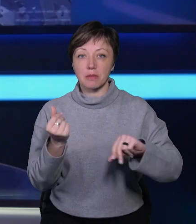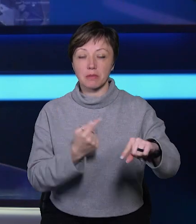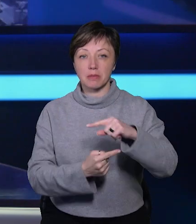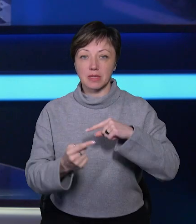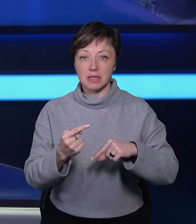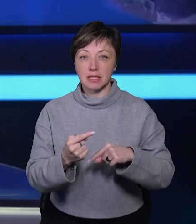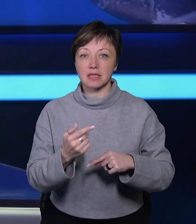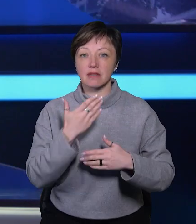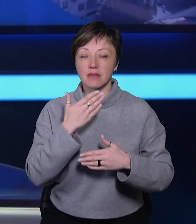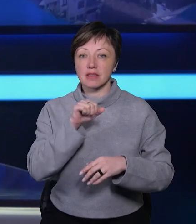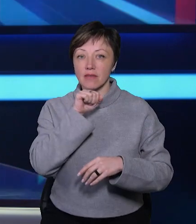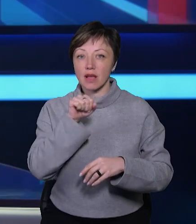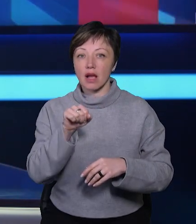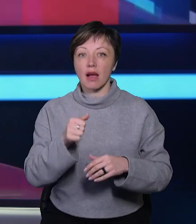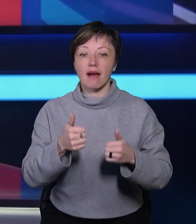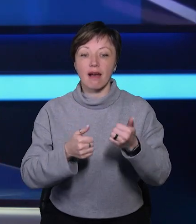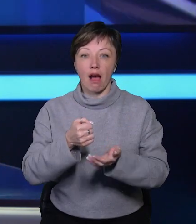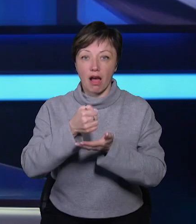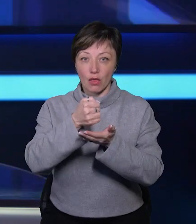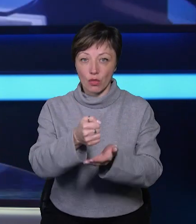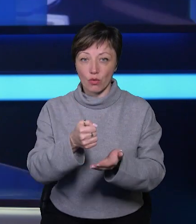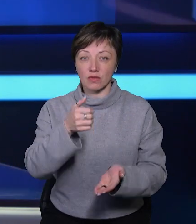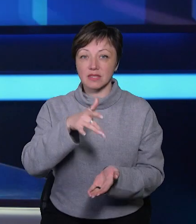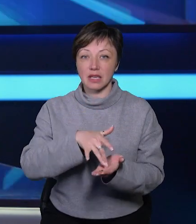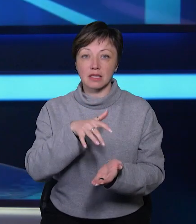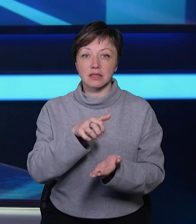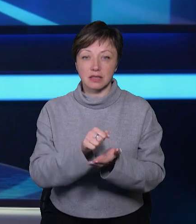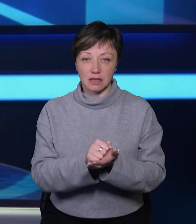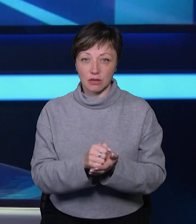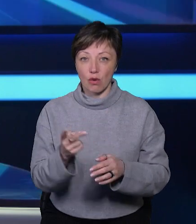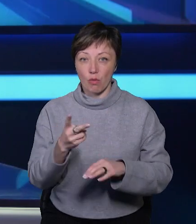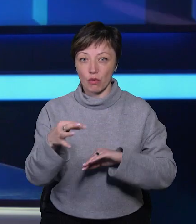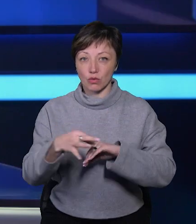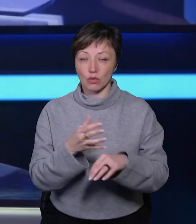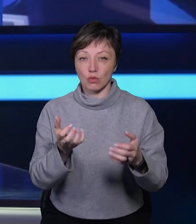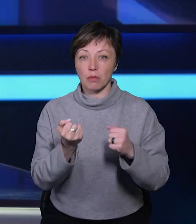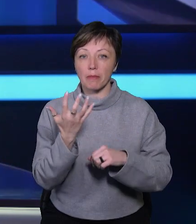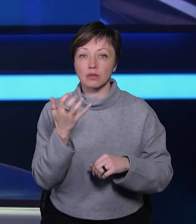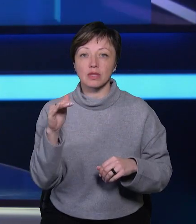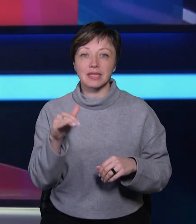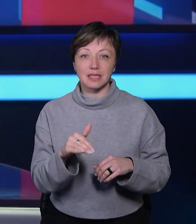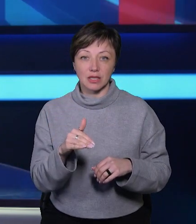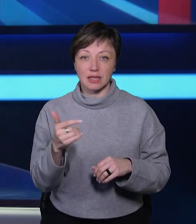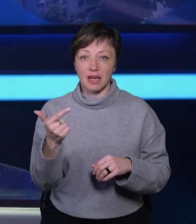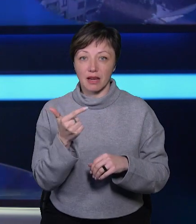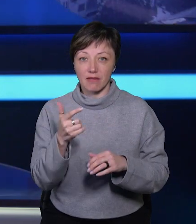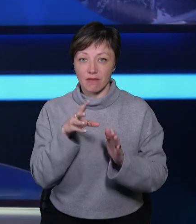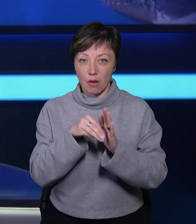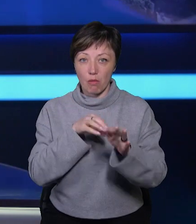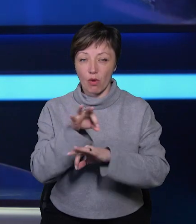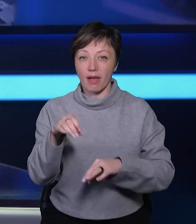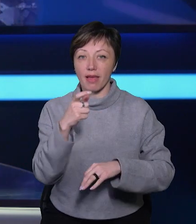завдяки гранту від служби зайнятості. У рамках програми «Є робота» подружжя отримало 500 тисяч гривень. Тож придбали